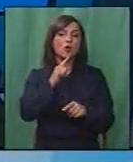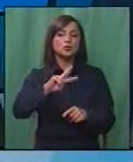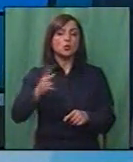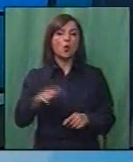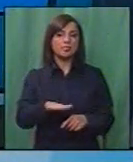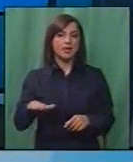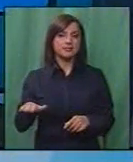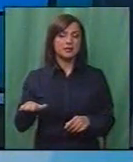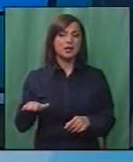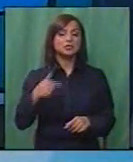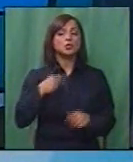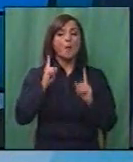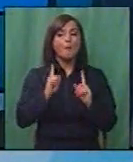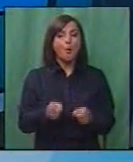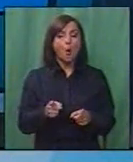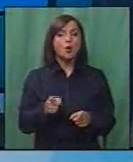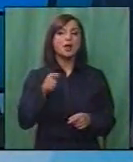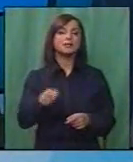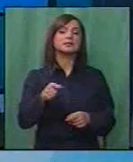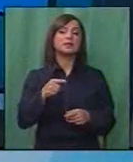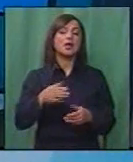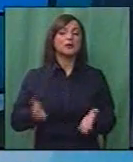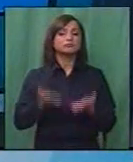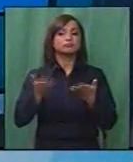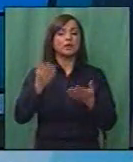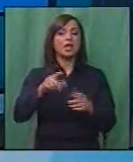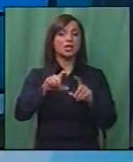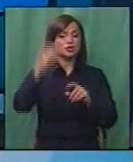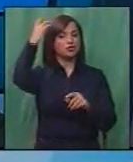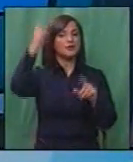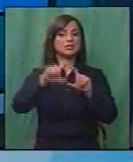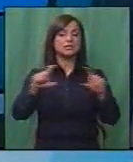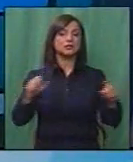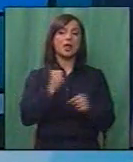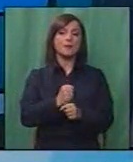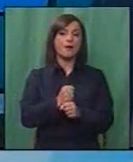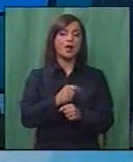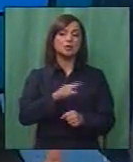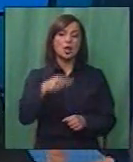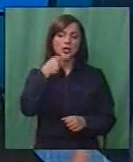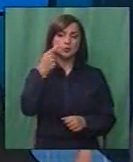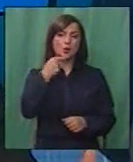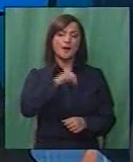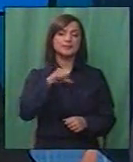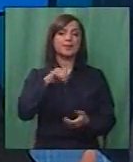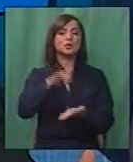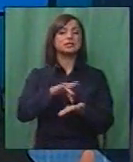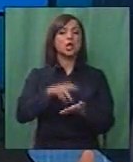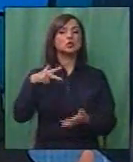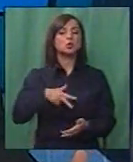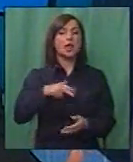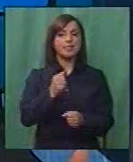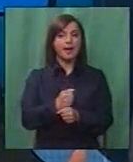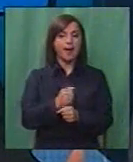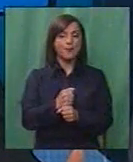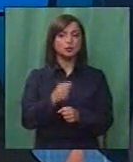некој друго дете. Мора да се мобилизираат државните институција, да се стават во функција. Тука не говорам само за Центрите за социјална